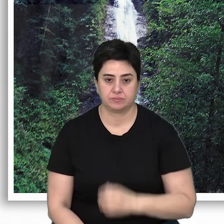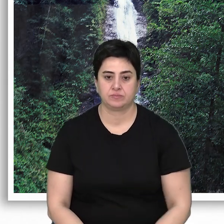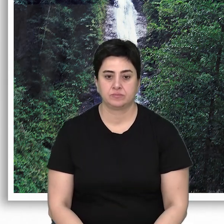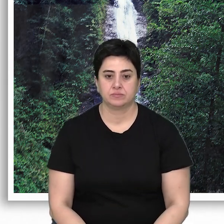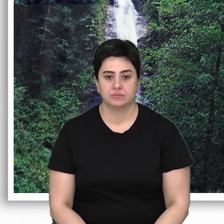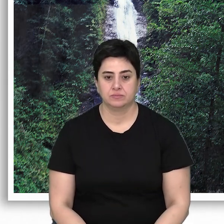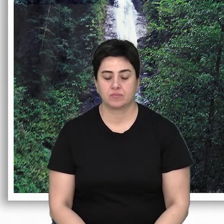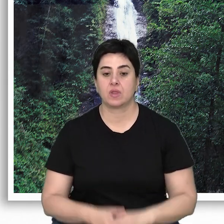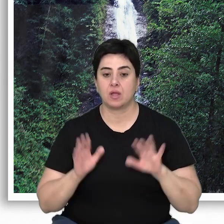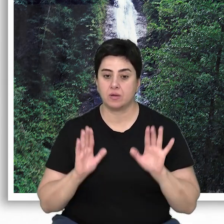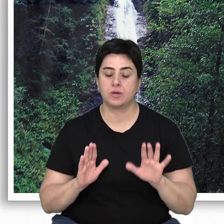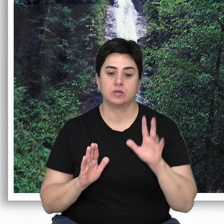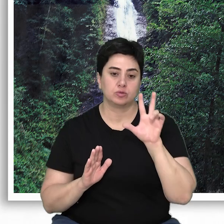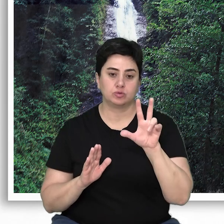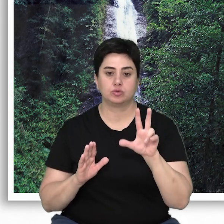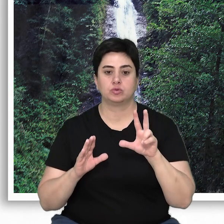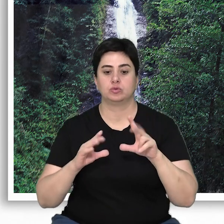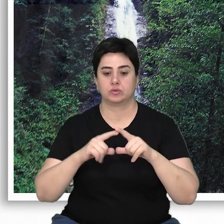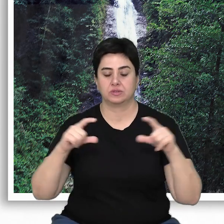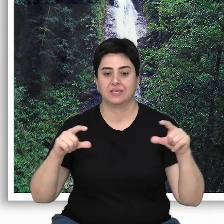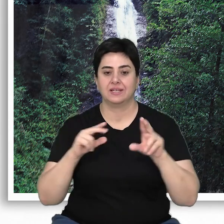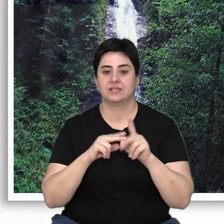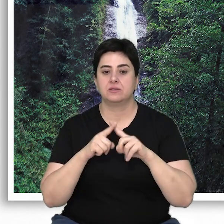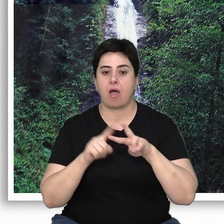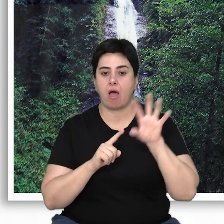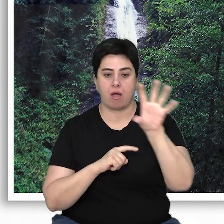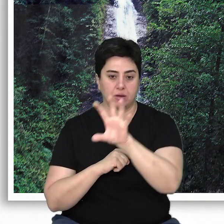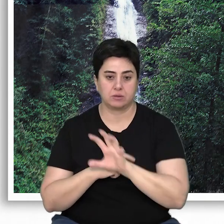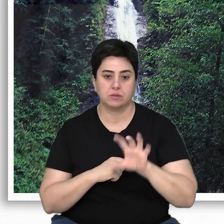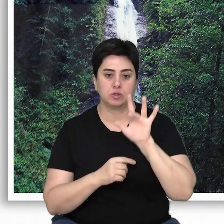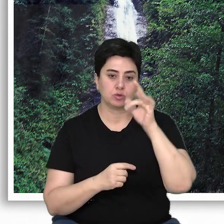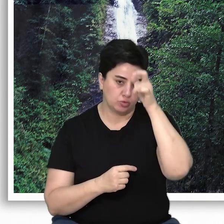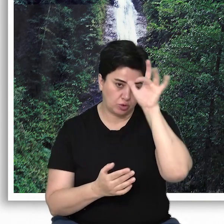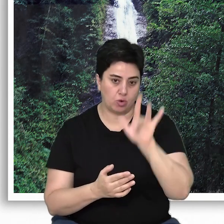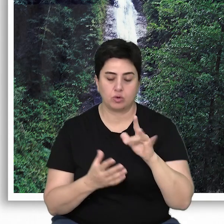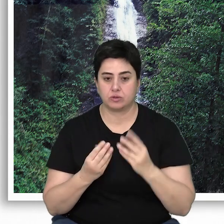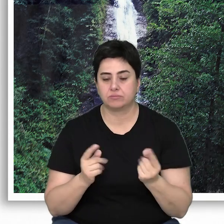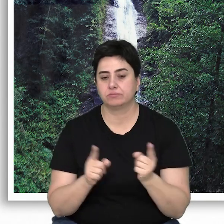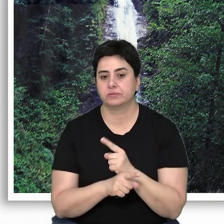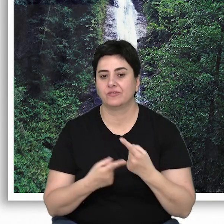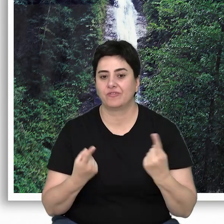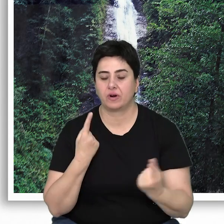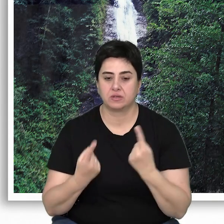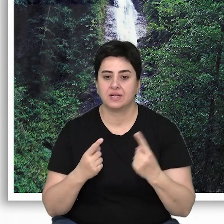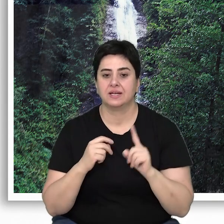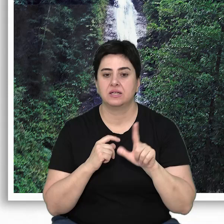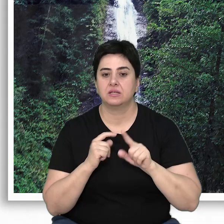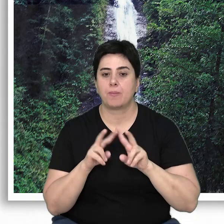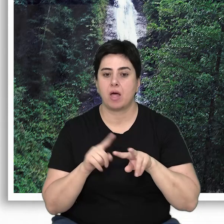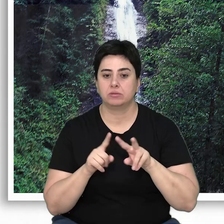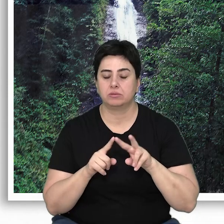Ancak üç kıtanın birleşme noktasında yer alan Türkiye, biyolojik çeşitlilik açısından ılıman